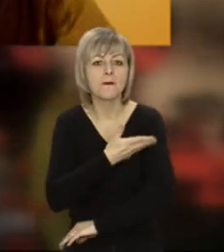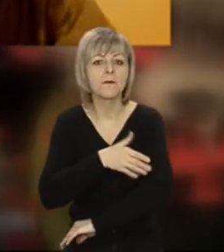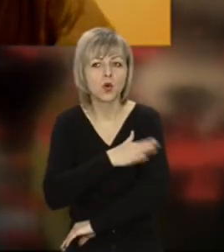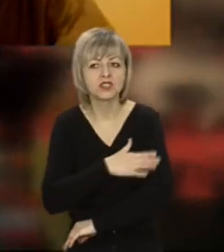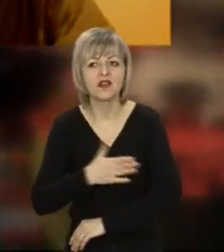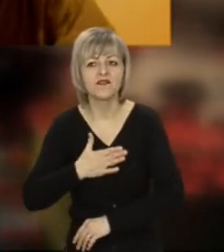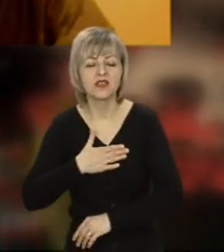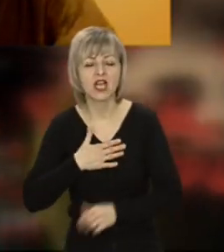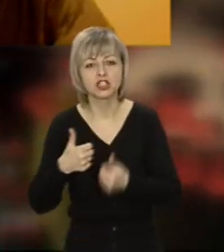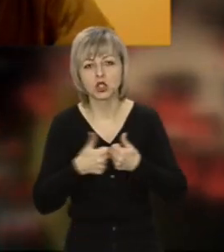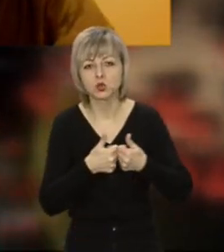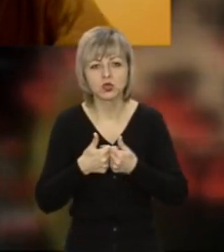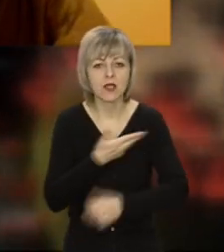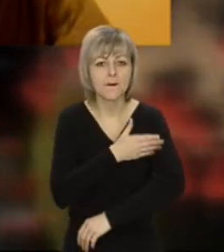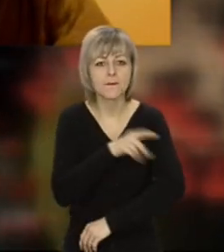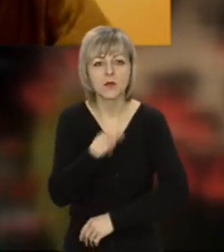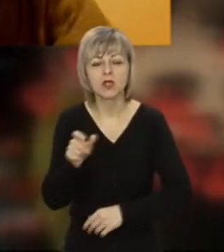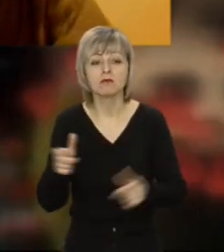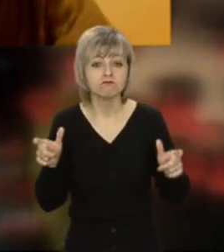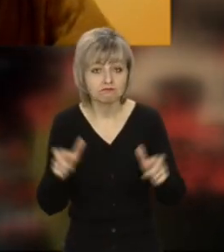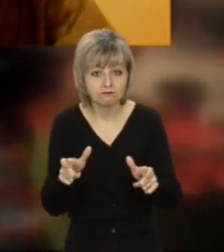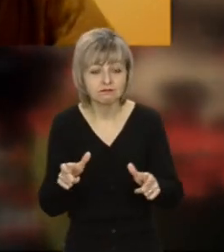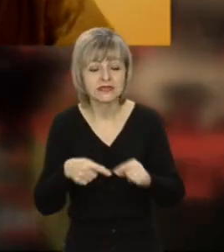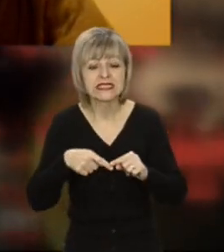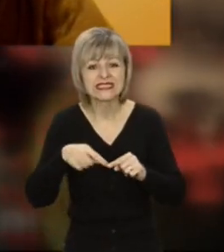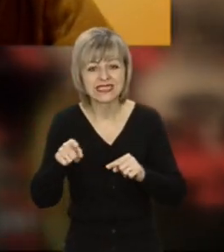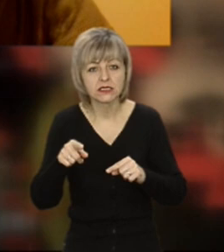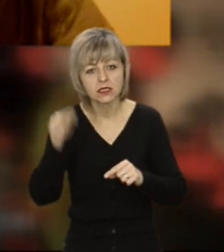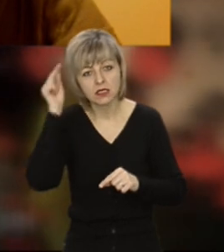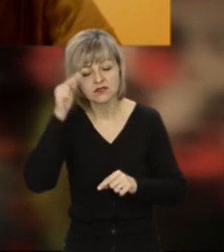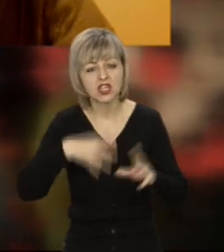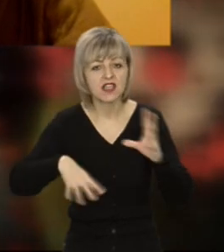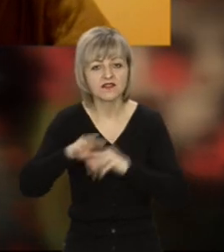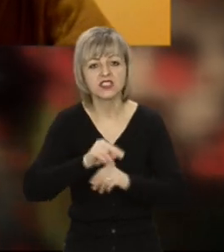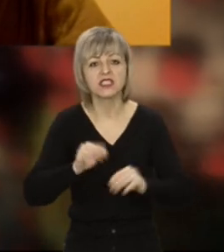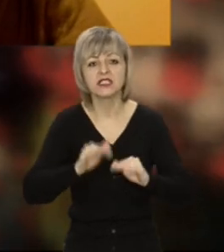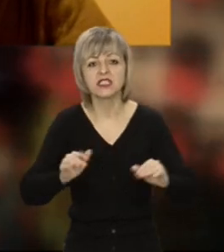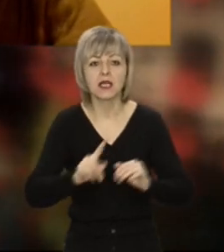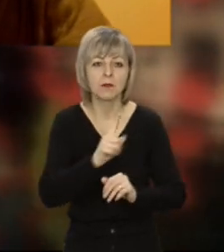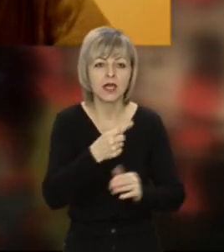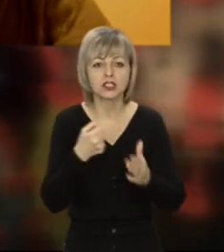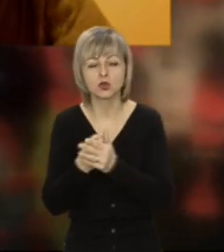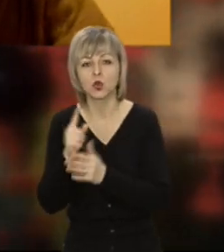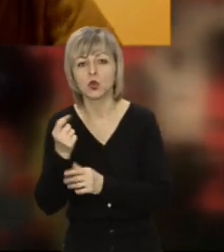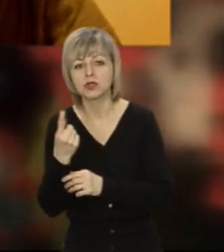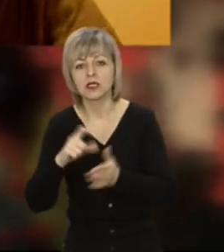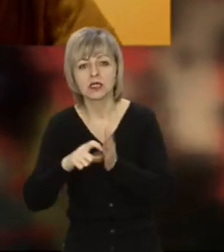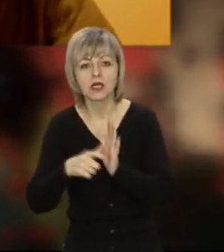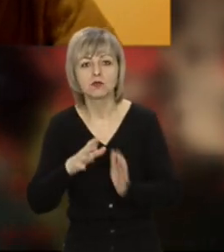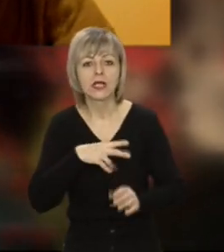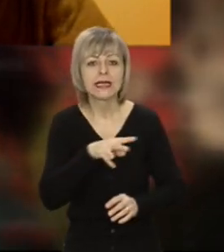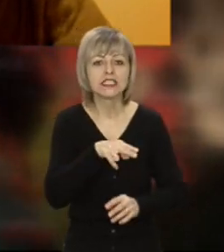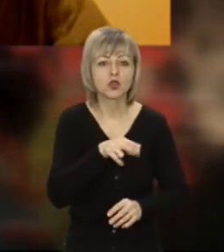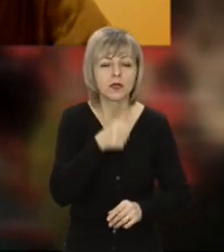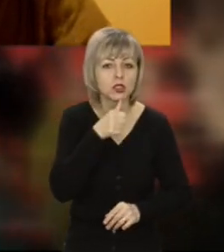Власне, у наших сусідів-поляків через пандемію коронавірусу дистанційне навчання усіх школярів з 1 по 11 клас тривало з